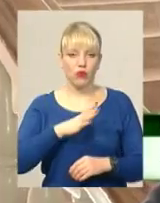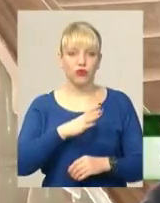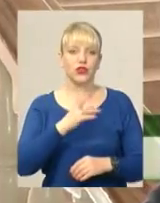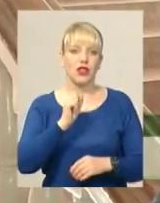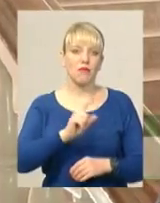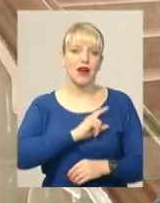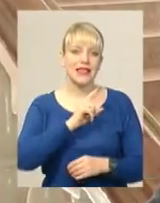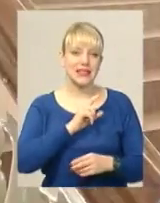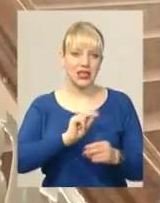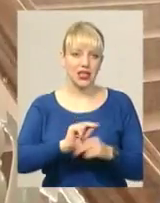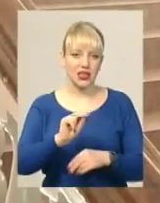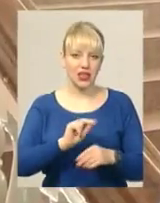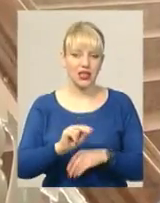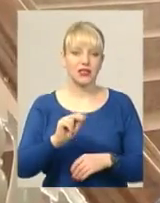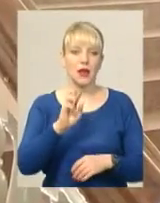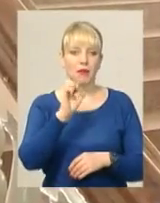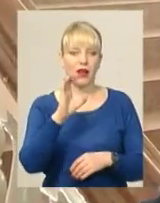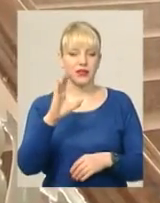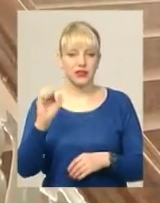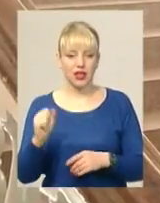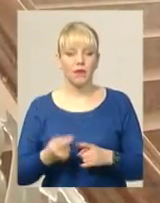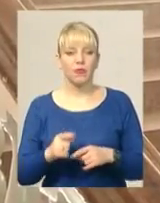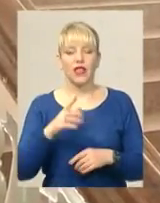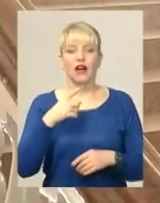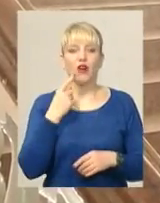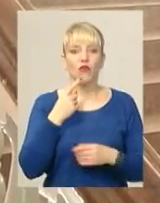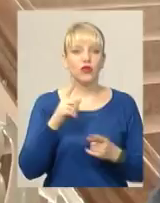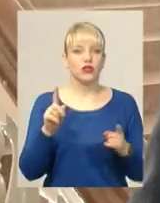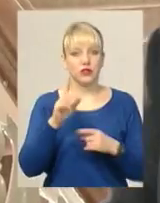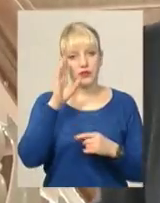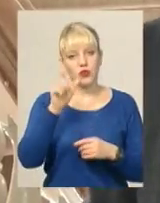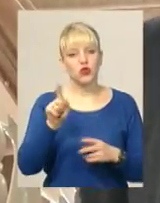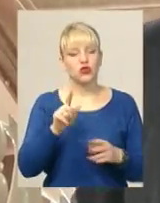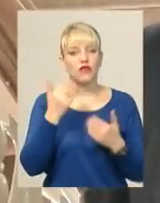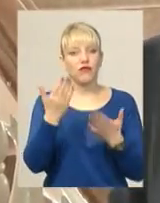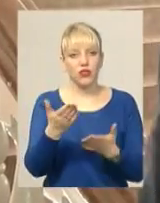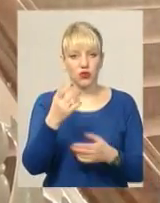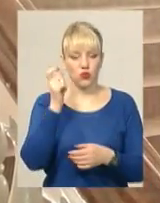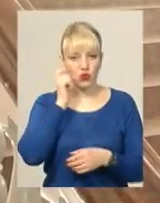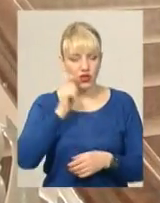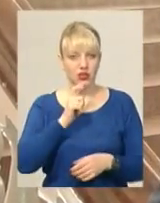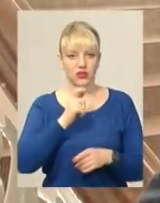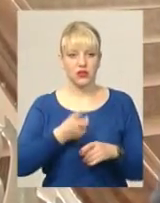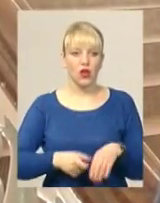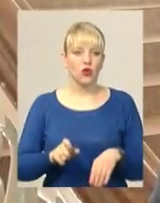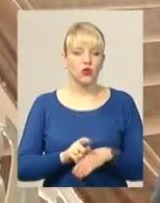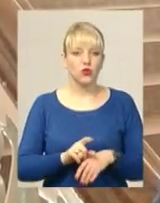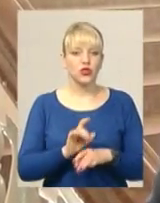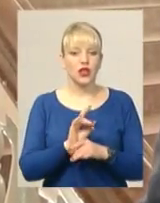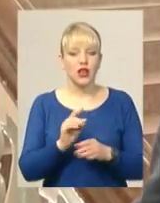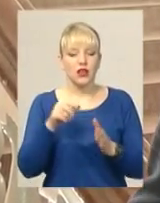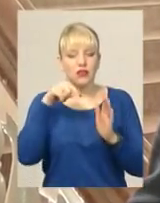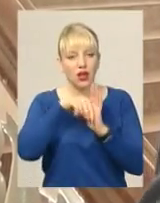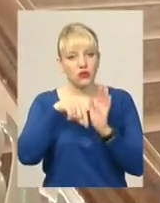походження Павла Гуньки, він потім каже, всі українці ви Шевченка дуже трактуєте, дуже трагічно. А